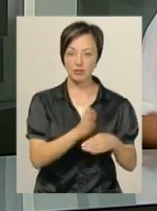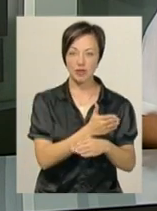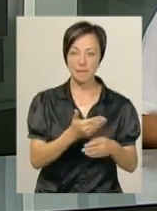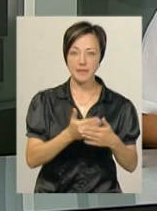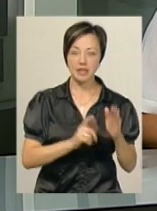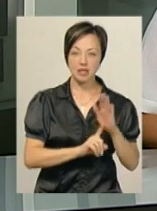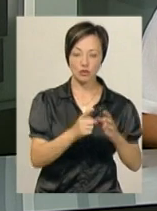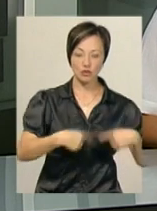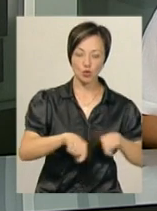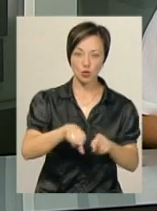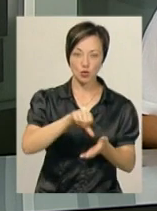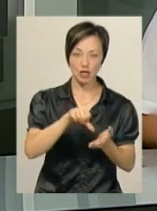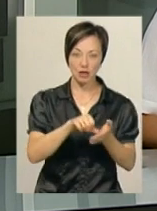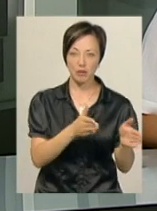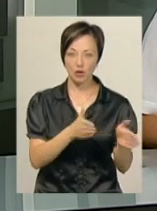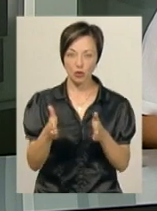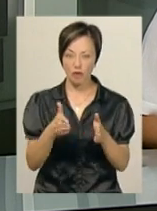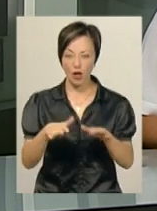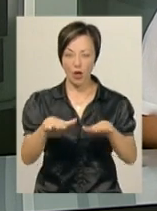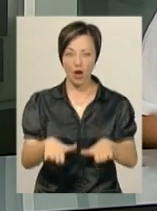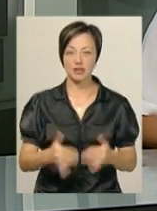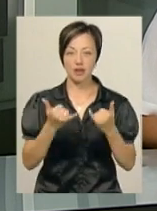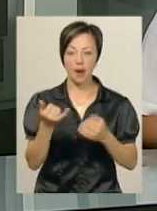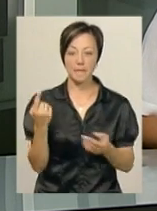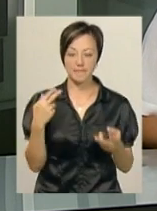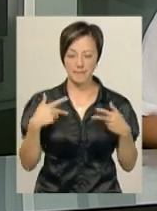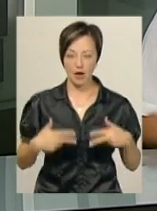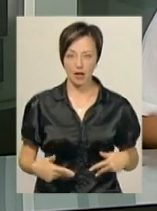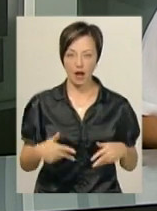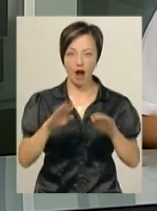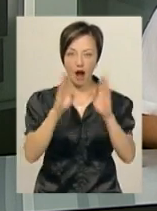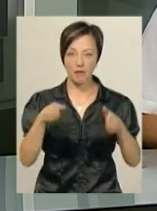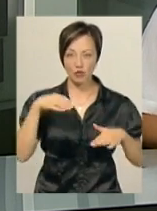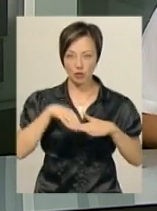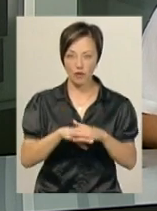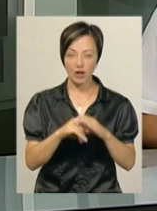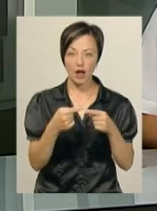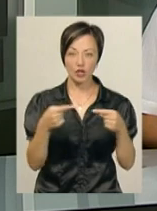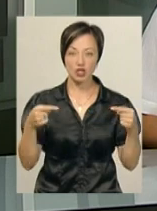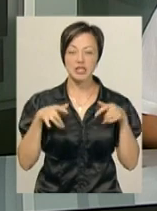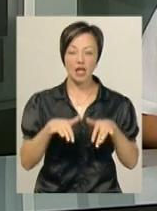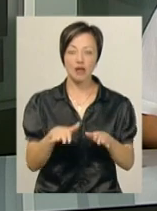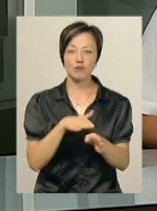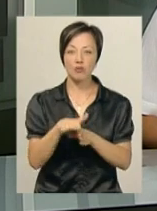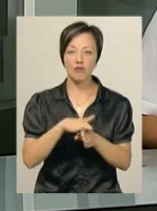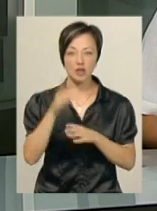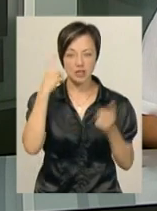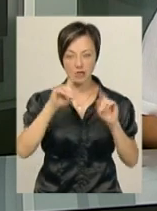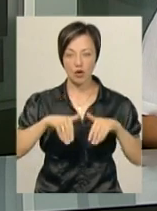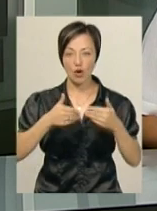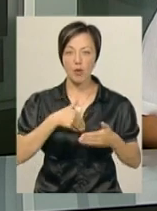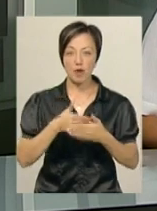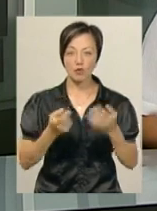перестартова зона для учасників, підготовлена локація для переодягання і камери схову для речей. Захід відбуватиметься з ініціативи